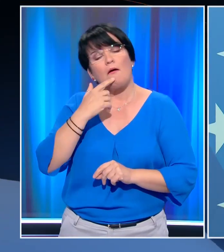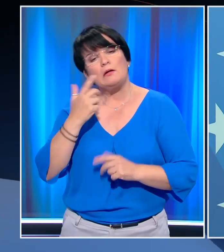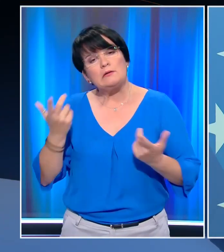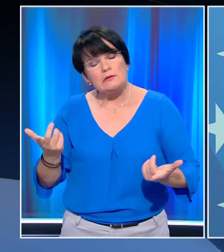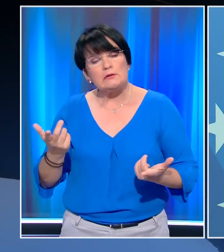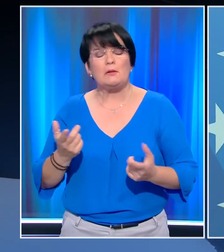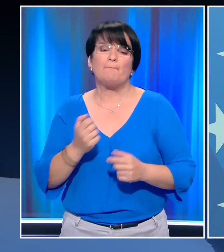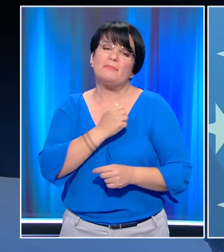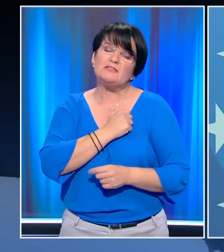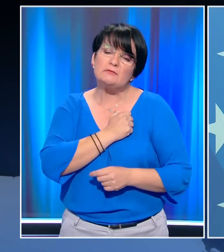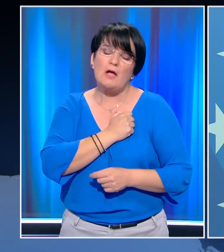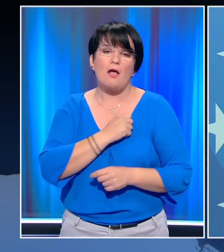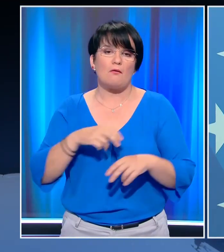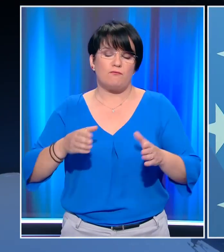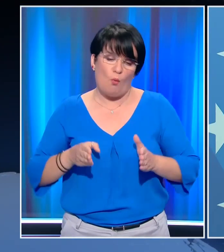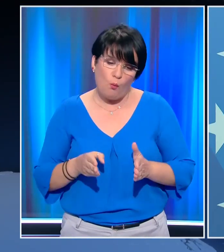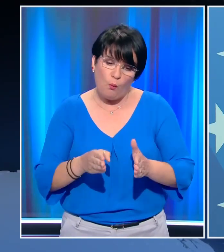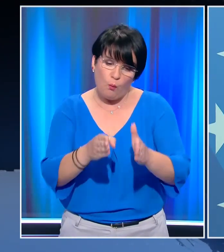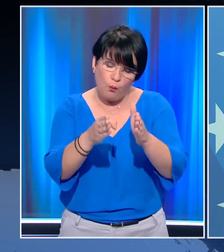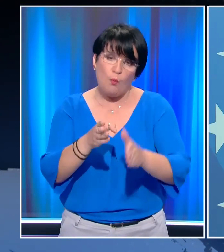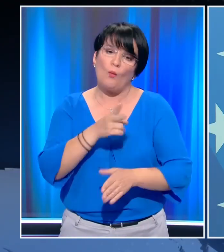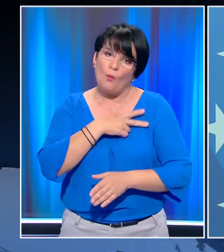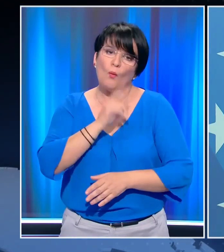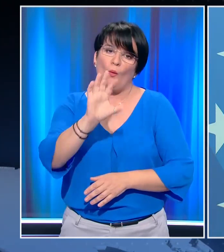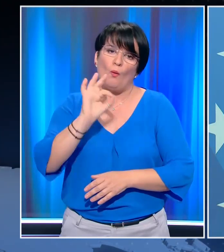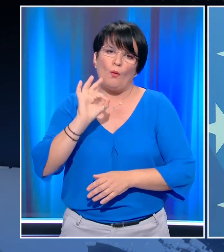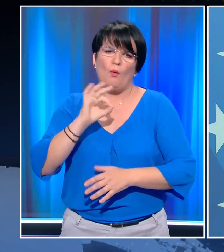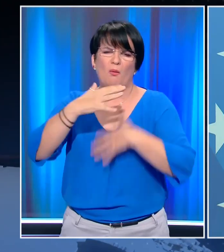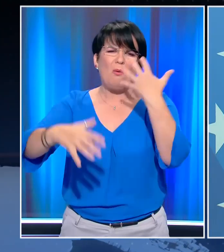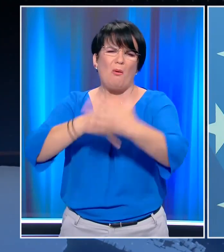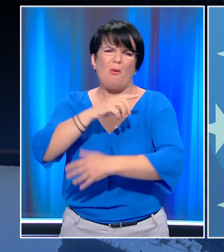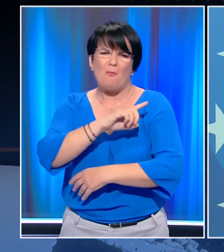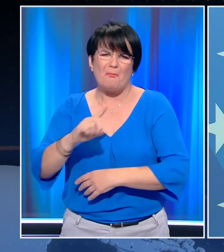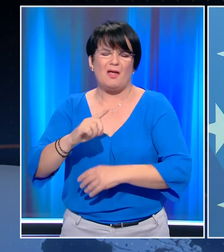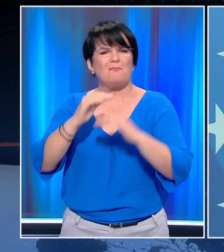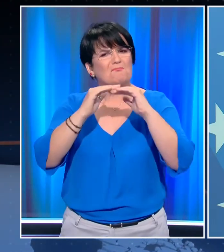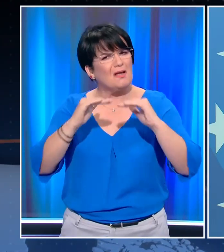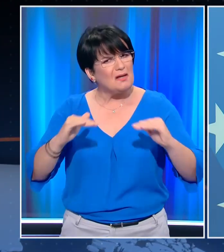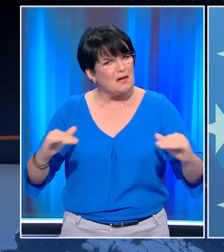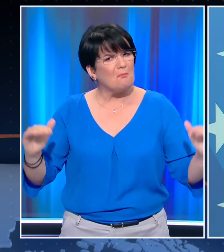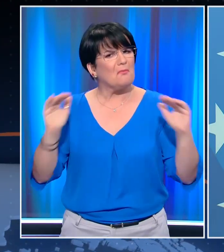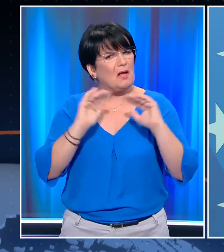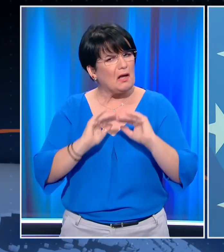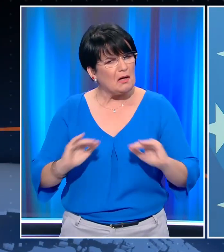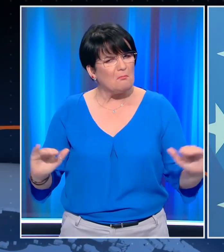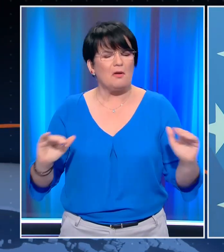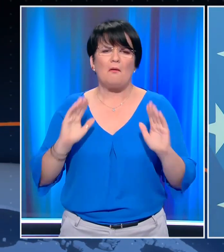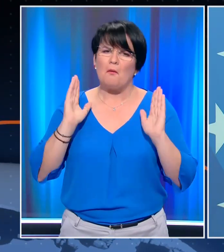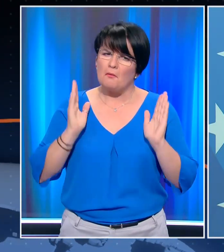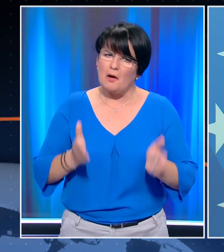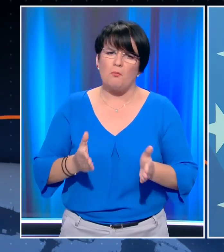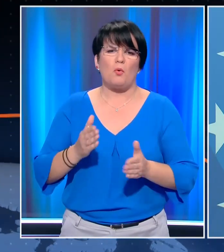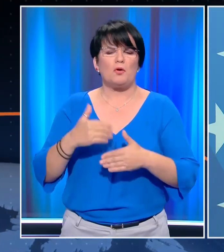τελικά τον σωστό δρόμο της αποκλειμάκωσης έτσι ώστε να μπορέσουμε